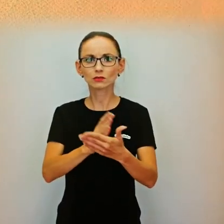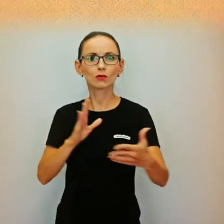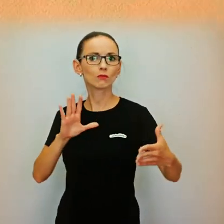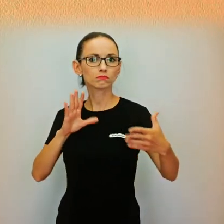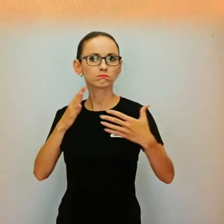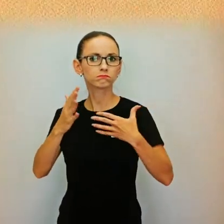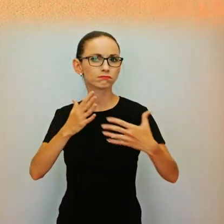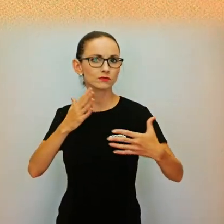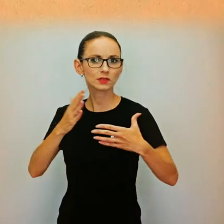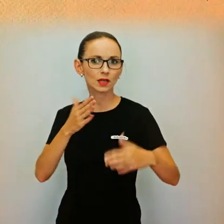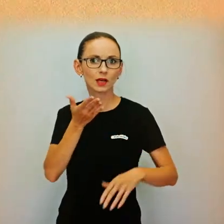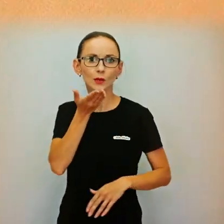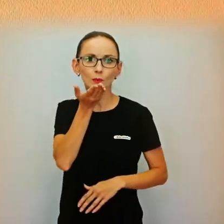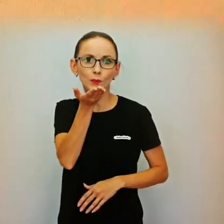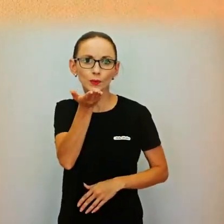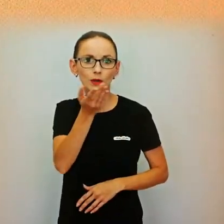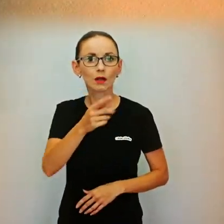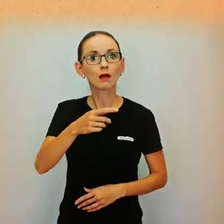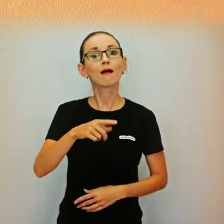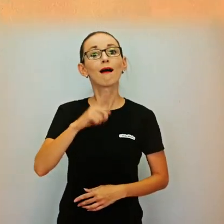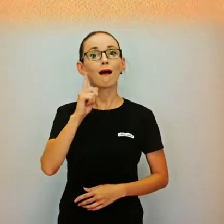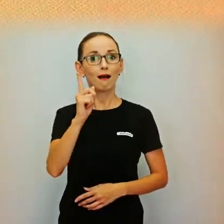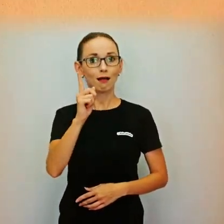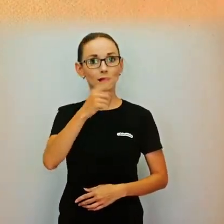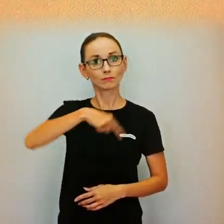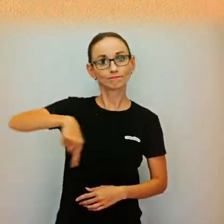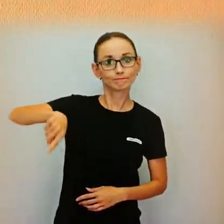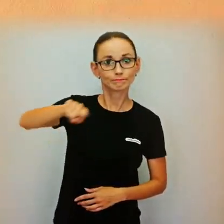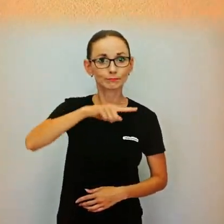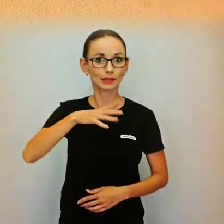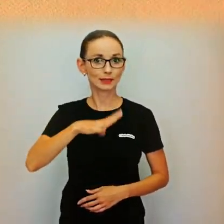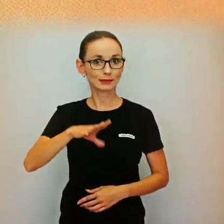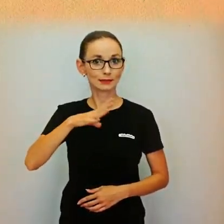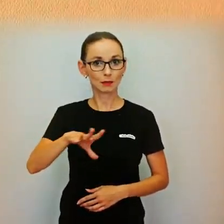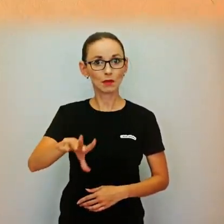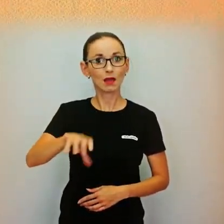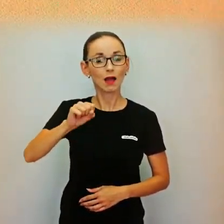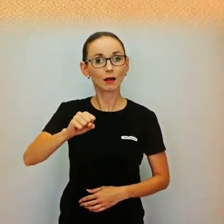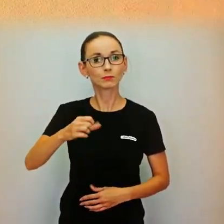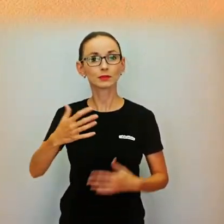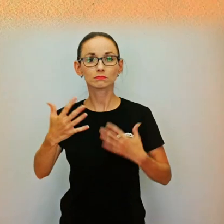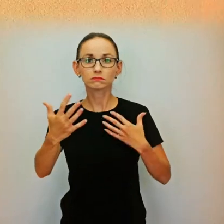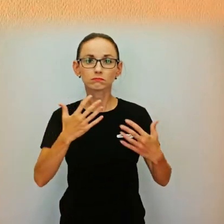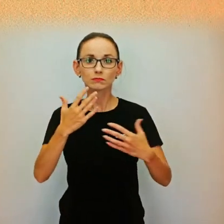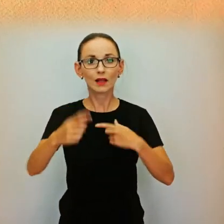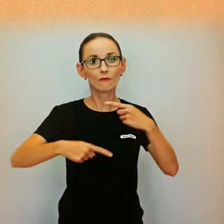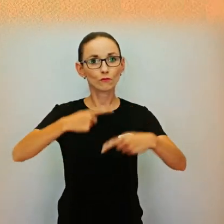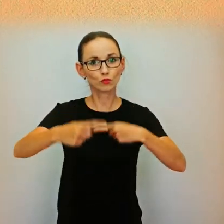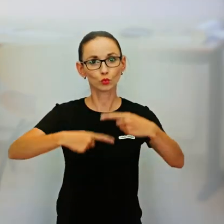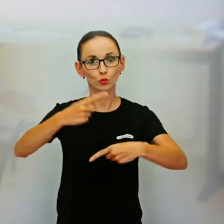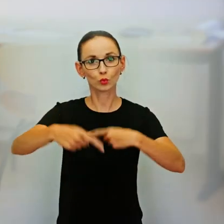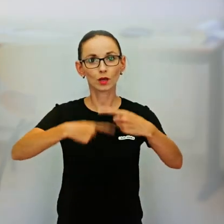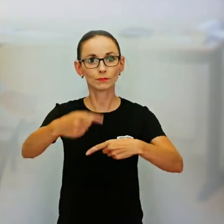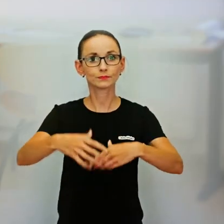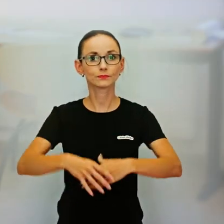Nastúpila som vzalú do 3. ročníka a tam som videla, že Ela je tam nejakým spôsobom akceptovaná, ale nie je taká prijatá,